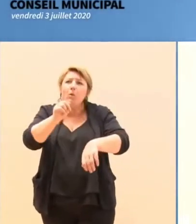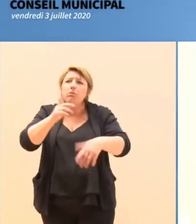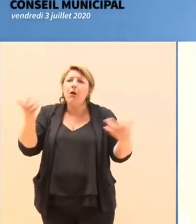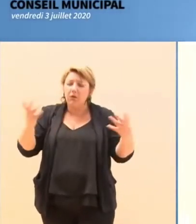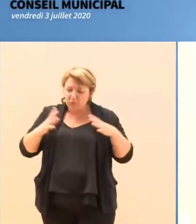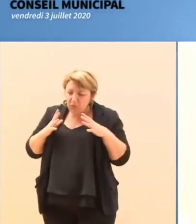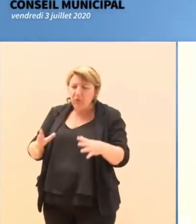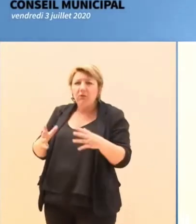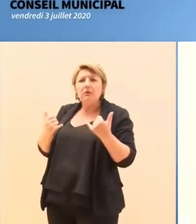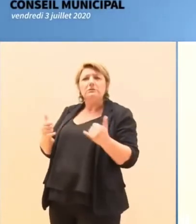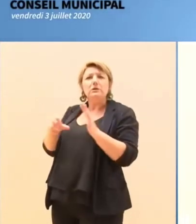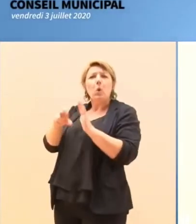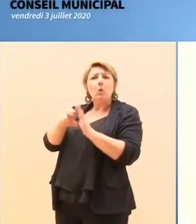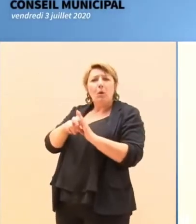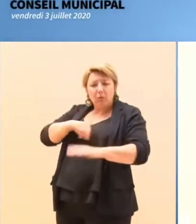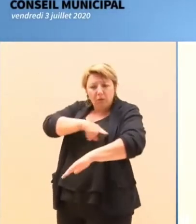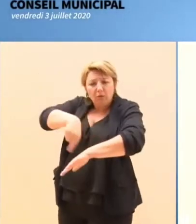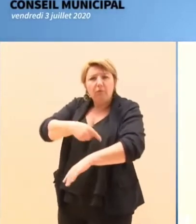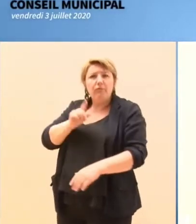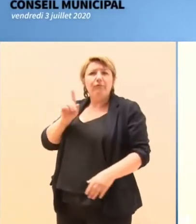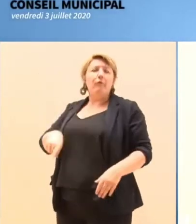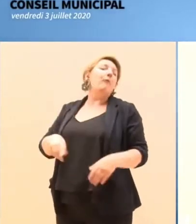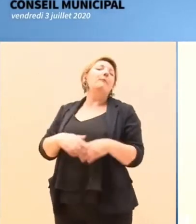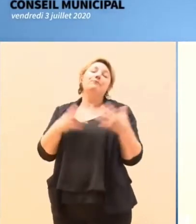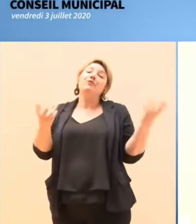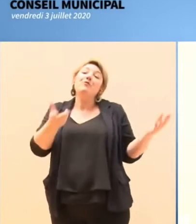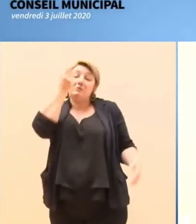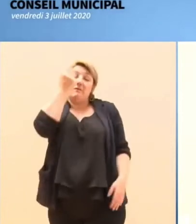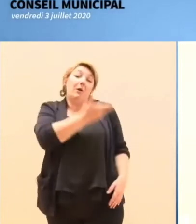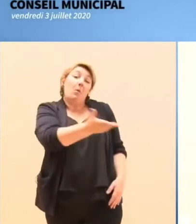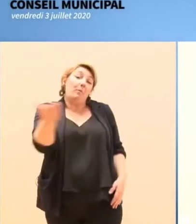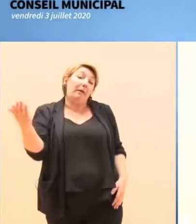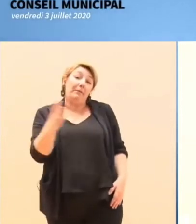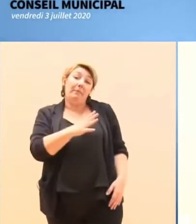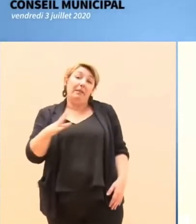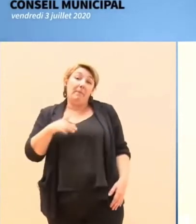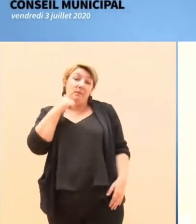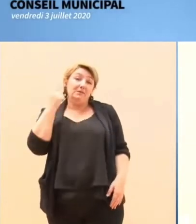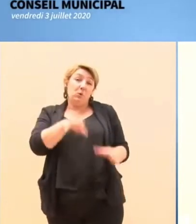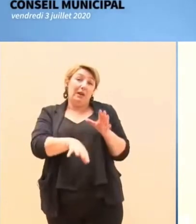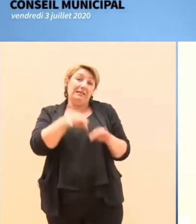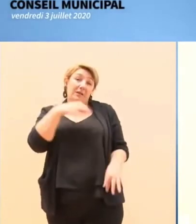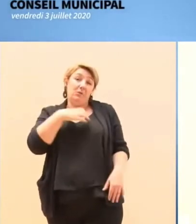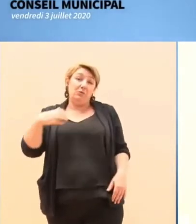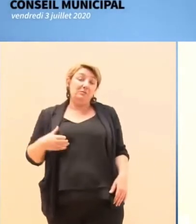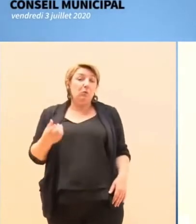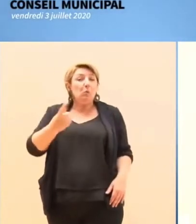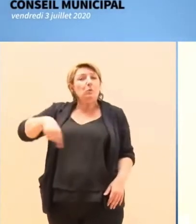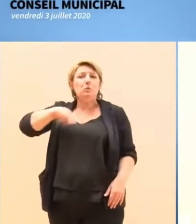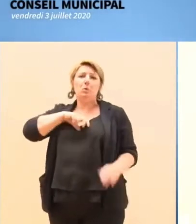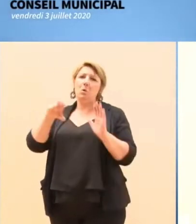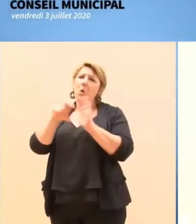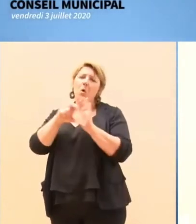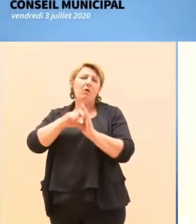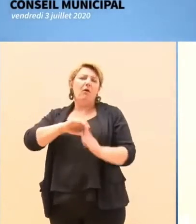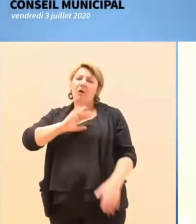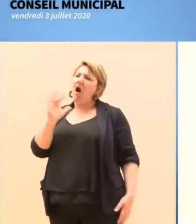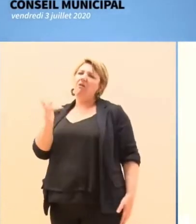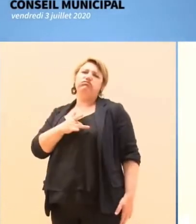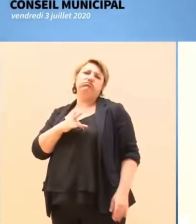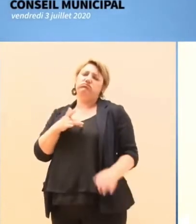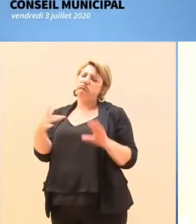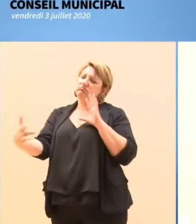compris, mesdames, messieurs les conseillers municipaux, notre attachement à Grenoble et aux grenoblois sont renforcés par cette